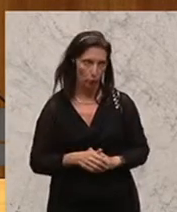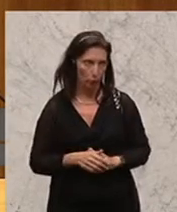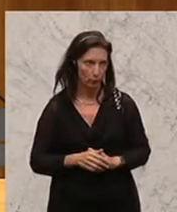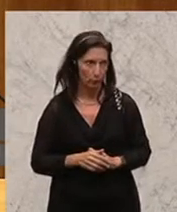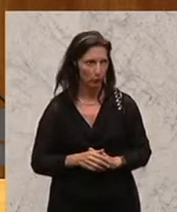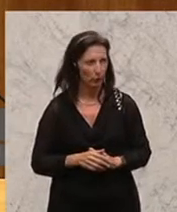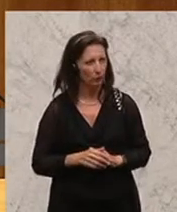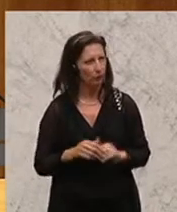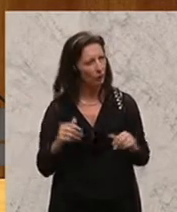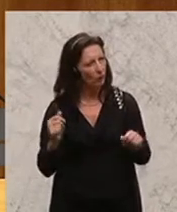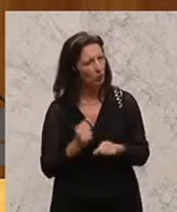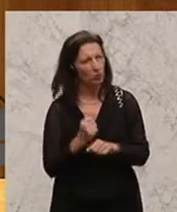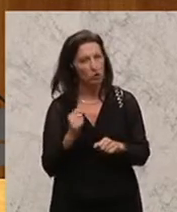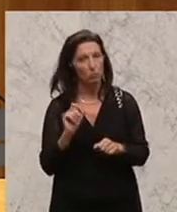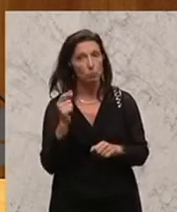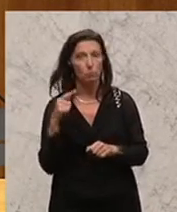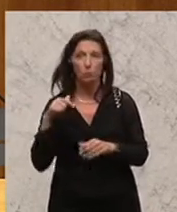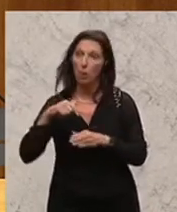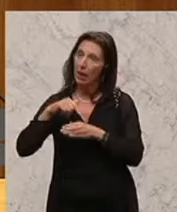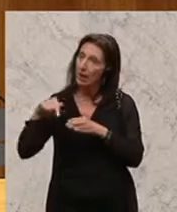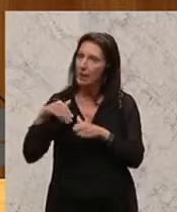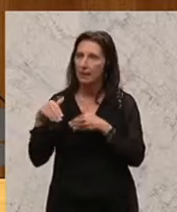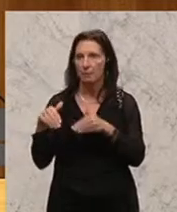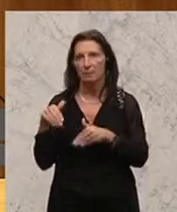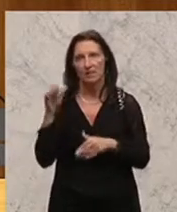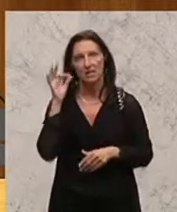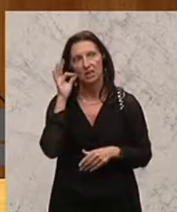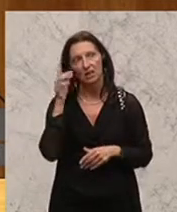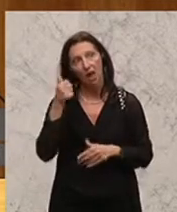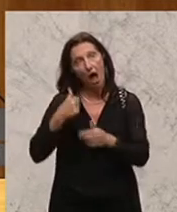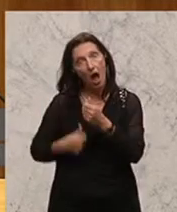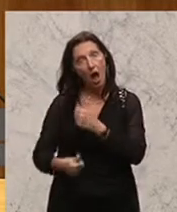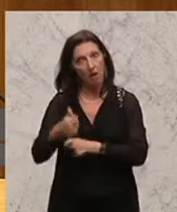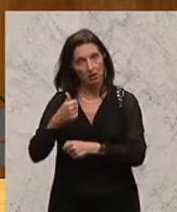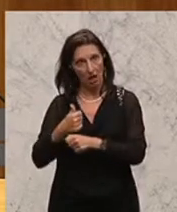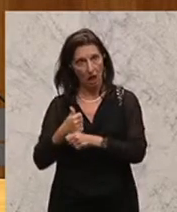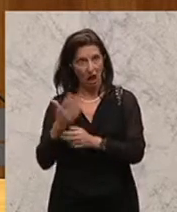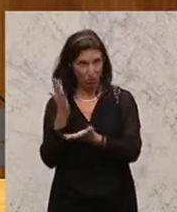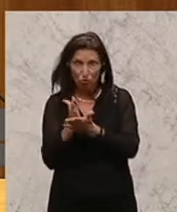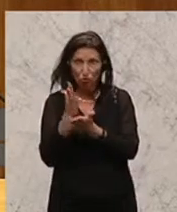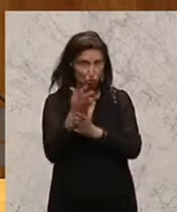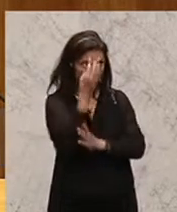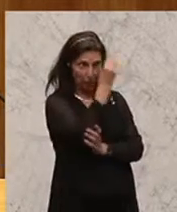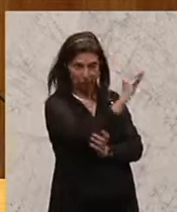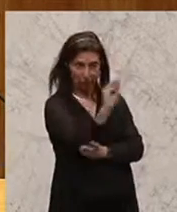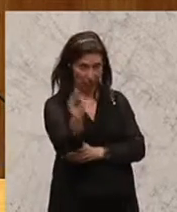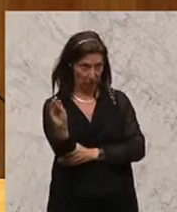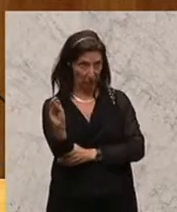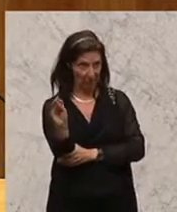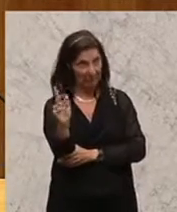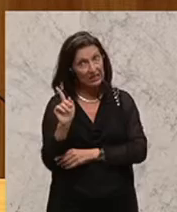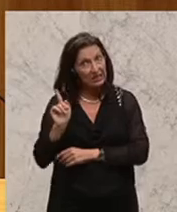Auch wenn gerade die Innenministerin vor einem Jahr darauf aufmerksam gemacht hat. Es war die